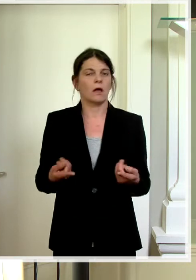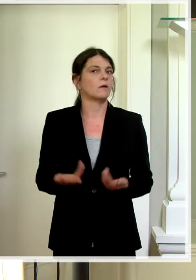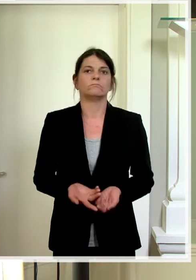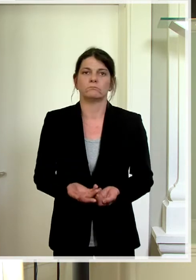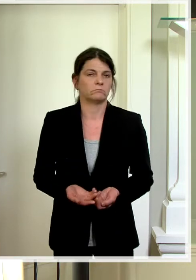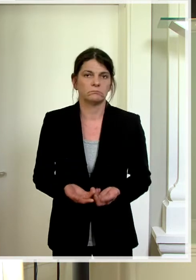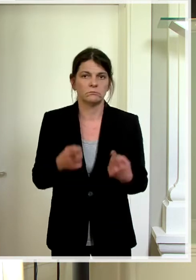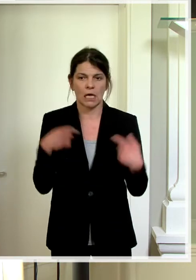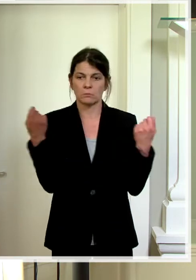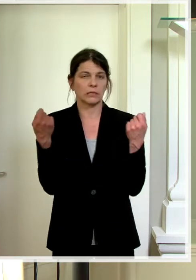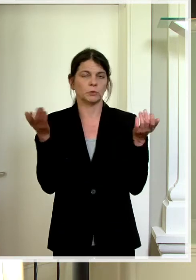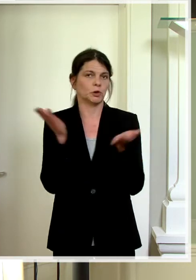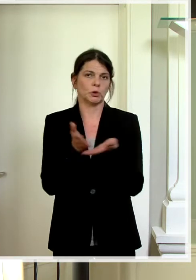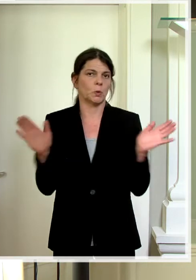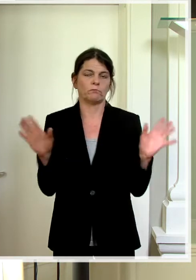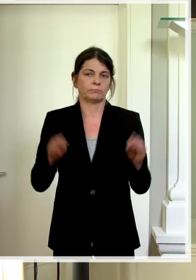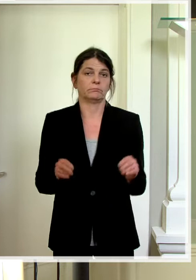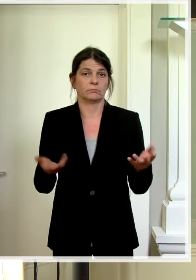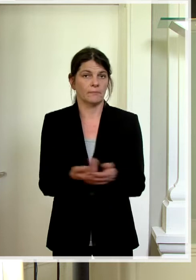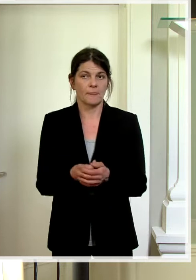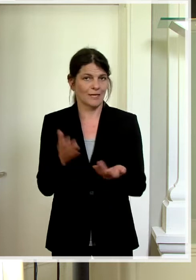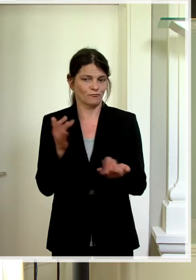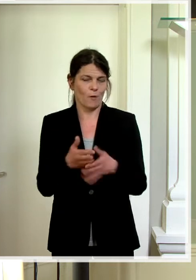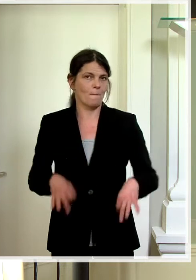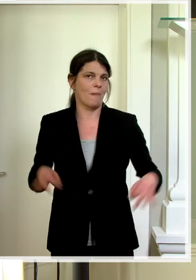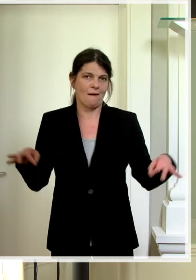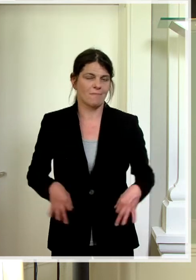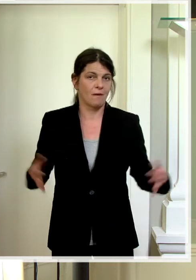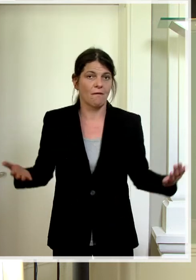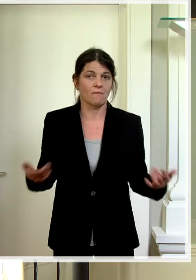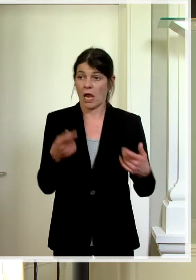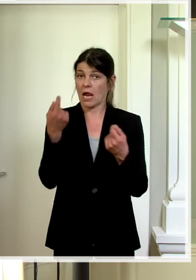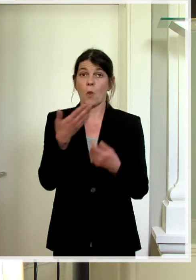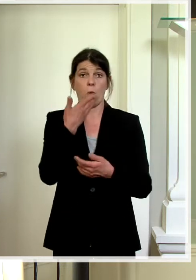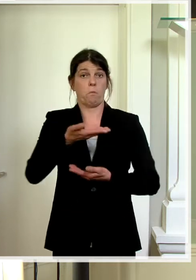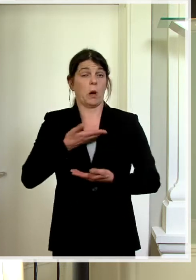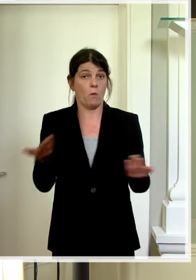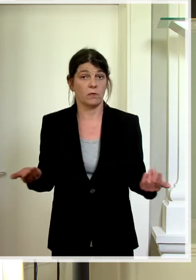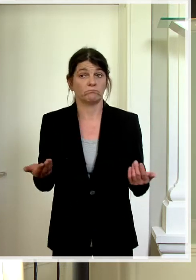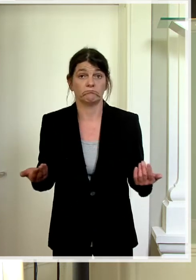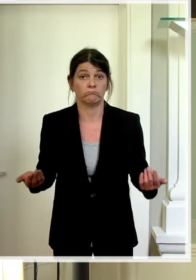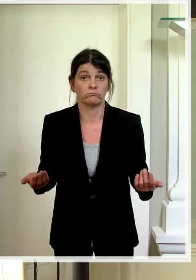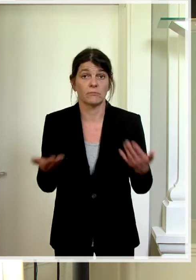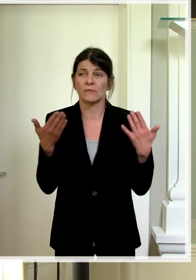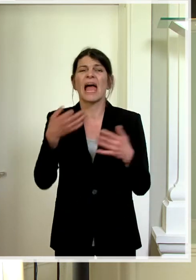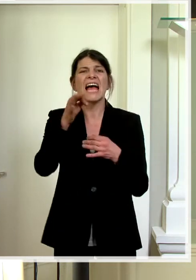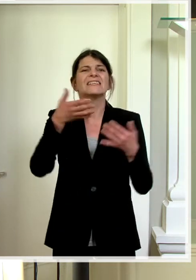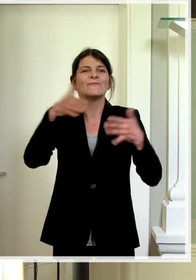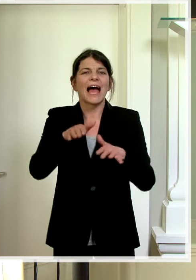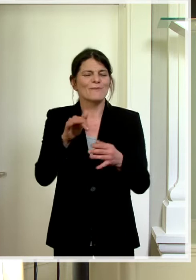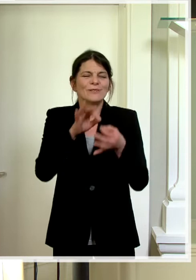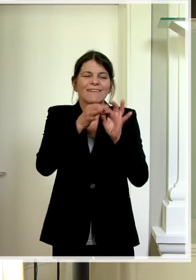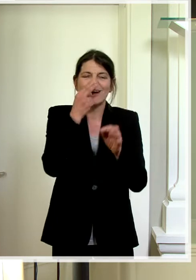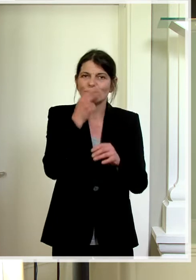ihren Betrieb führen, dann wären sie heute schon pleite, weil eben das Geld noch nicht gekommen sei. Was denn natürlich im Einzelfall genau